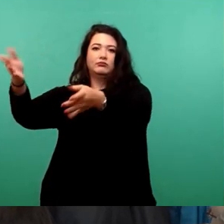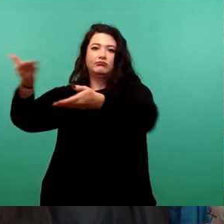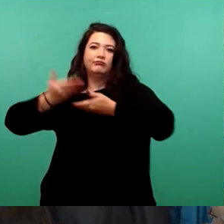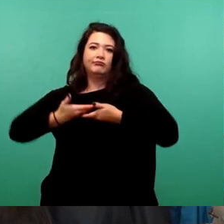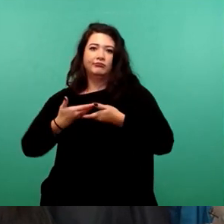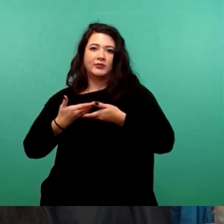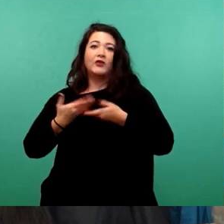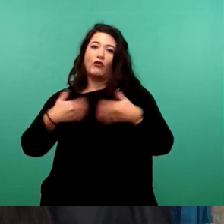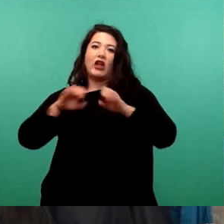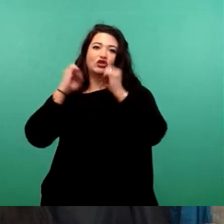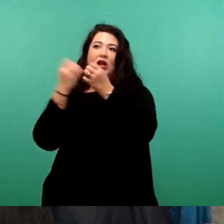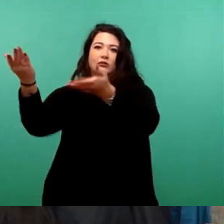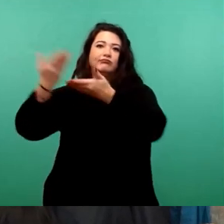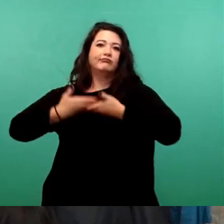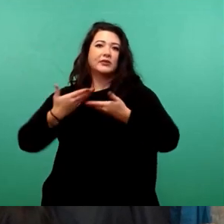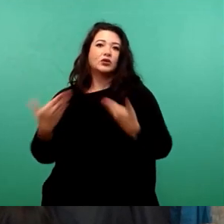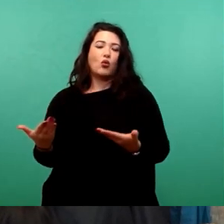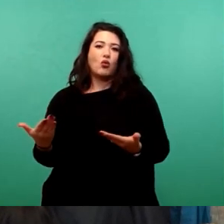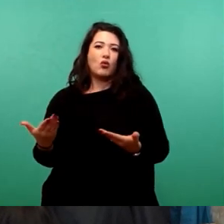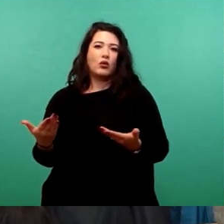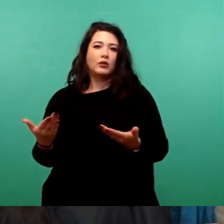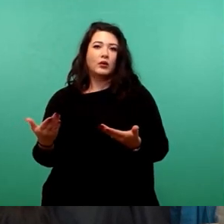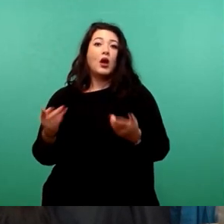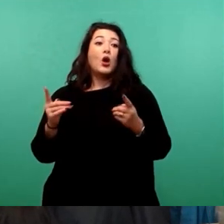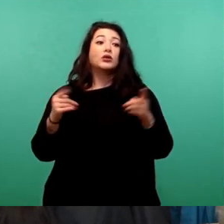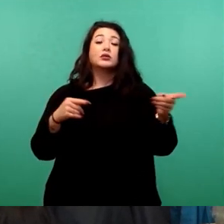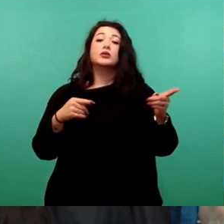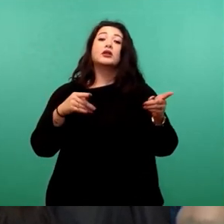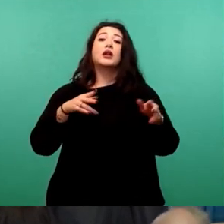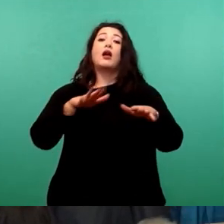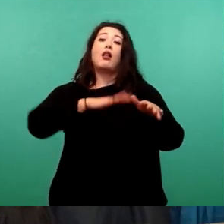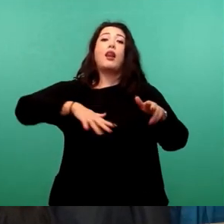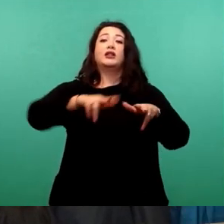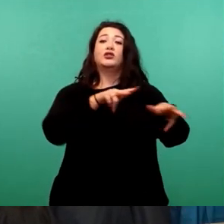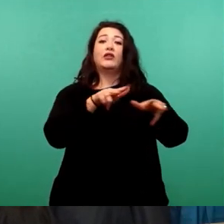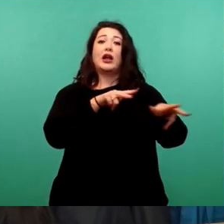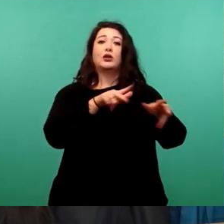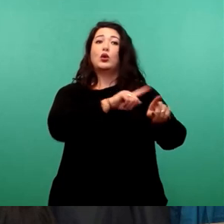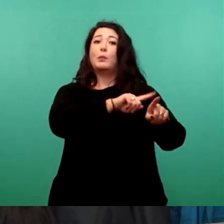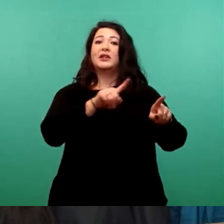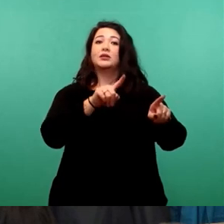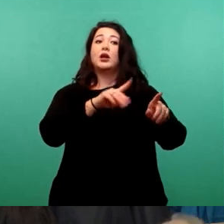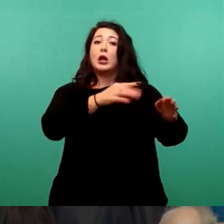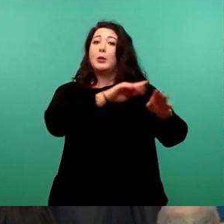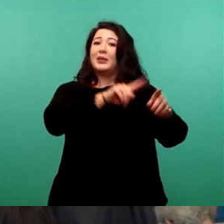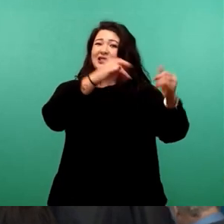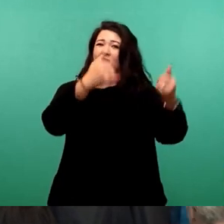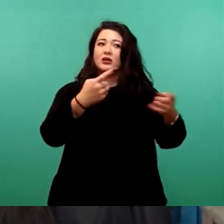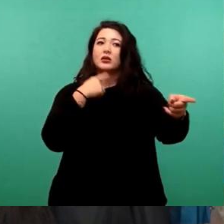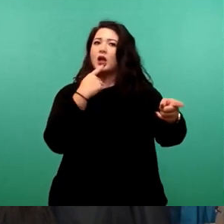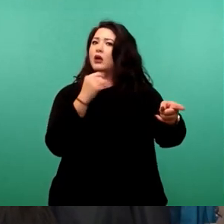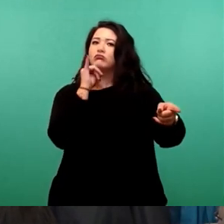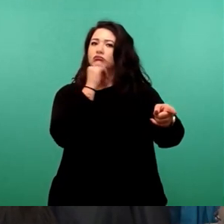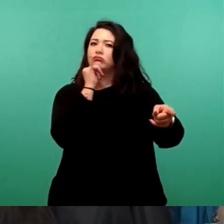Freistaat. In der Landeshauptstadt hat die Stadtverwaltung diese Möglichkeit bisher verneint. Und da stellt sich uns natürlich die